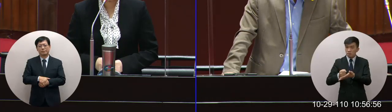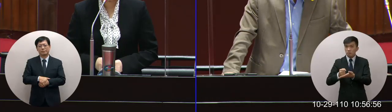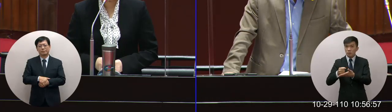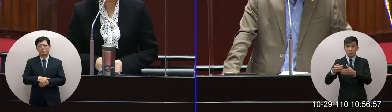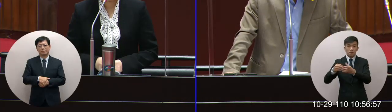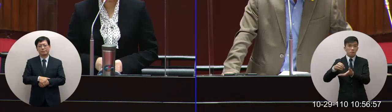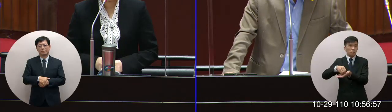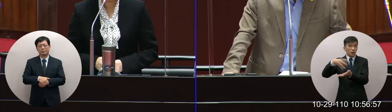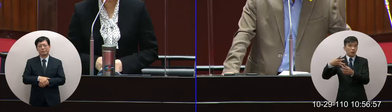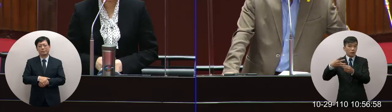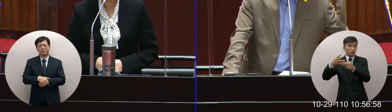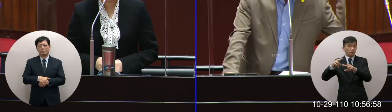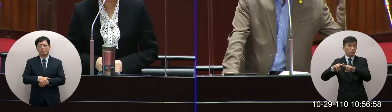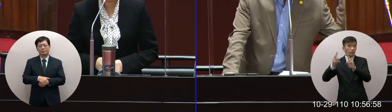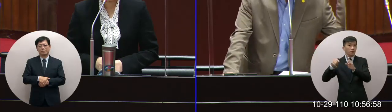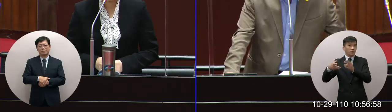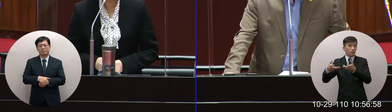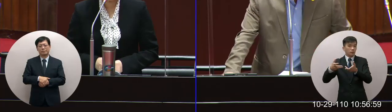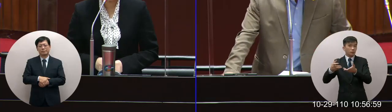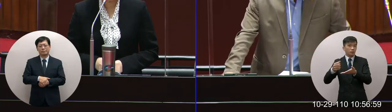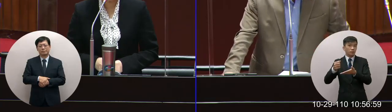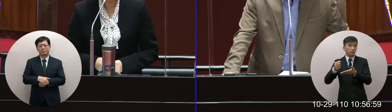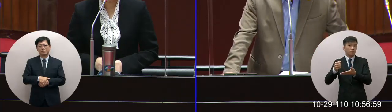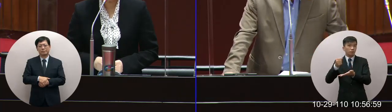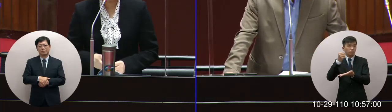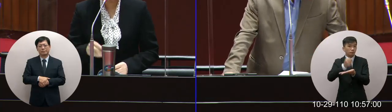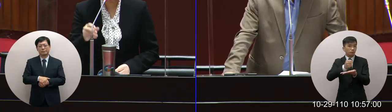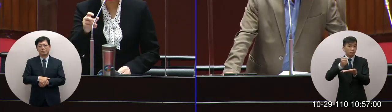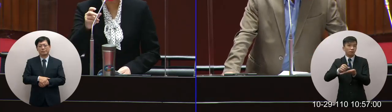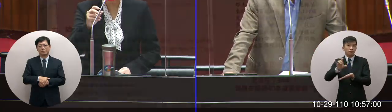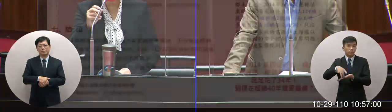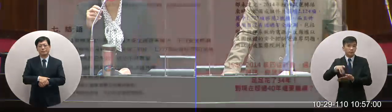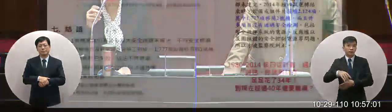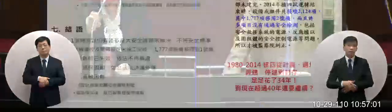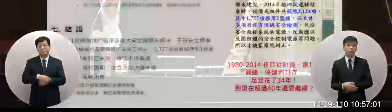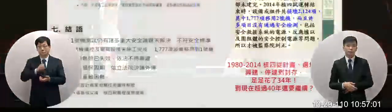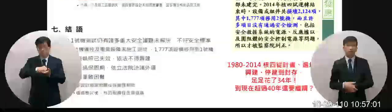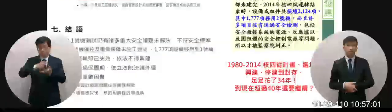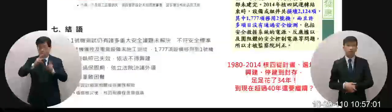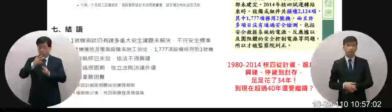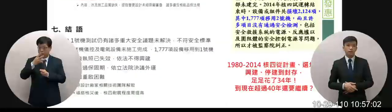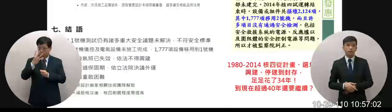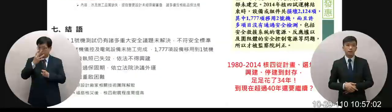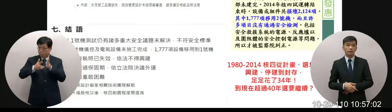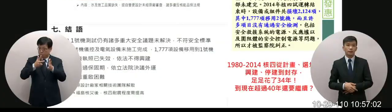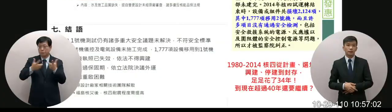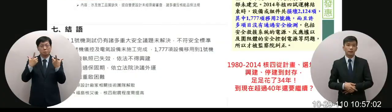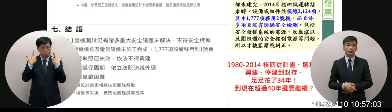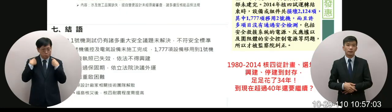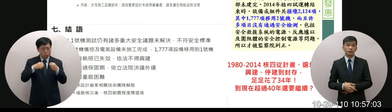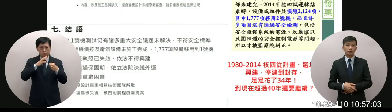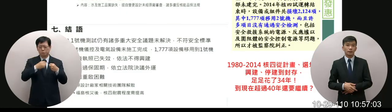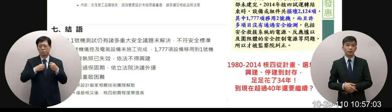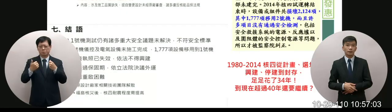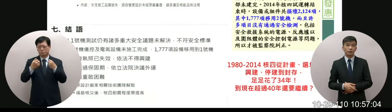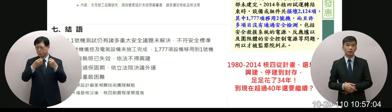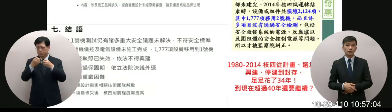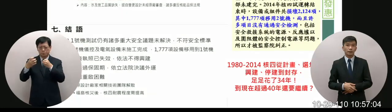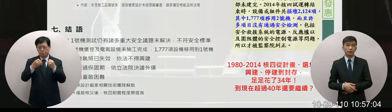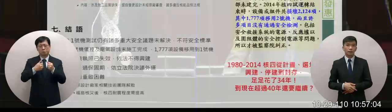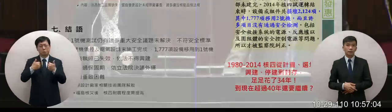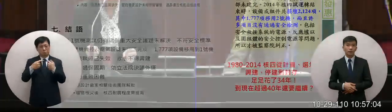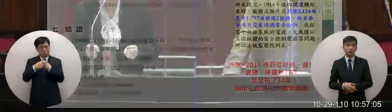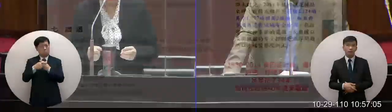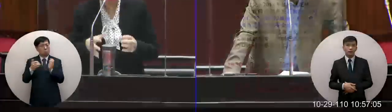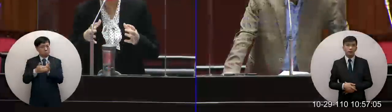啟核四的這張這張同意票要投不同意呢核四的部分我們已經做了很多的評估